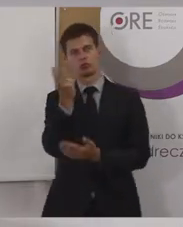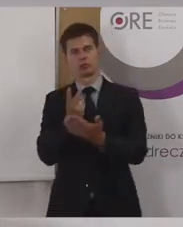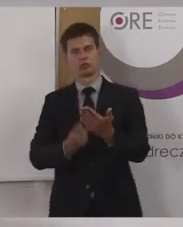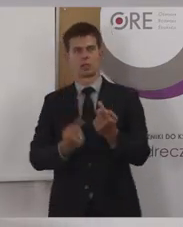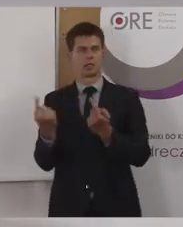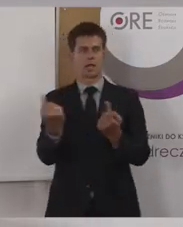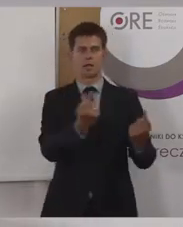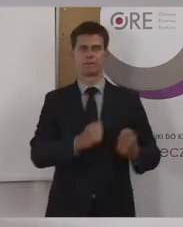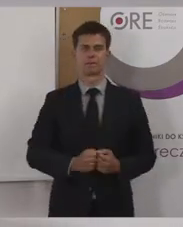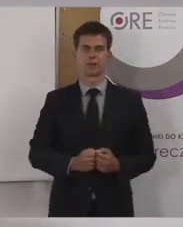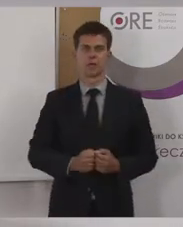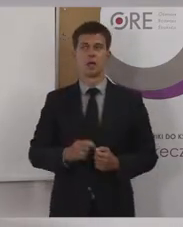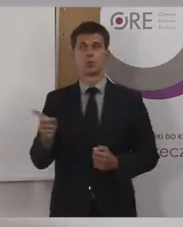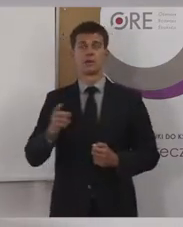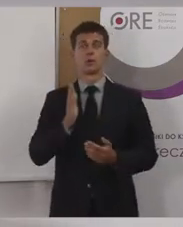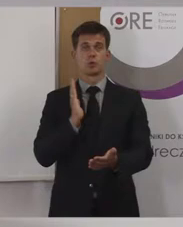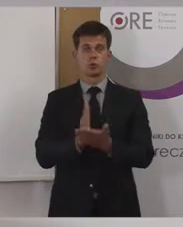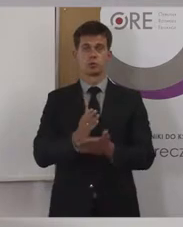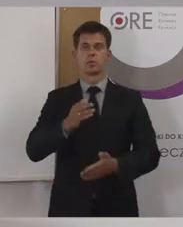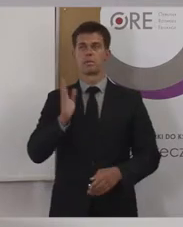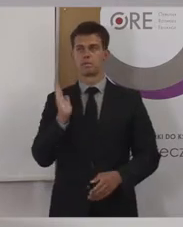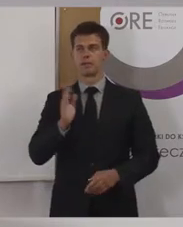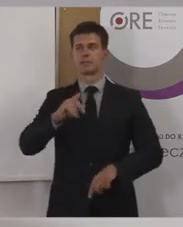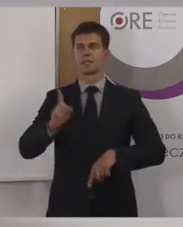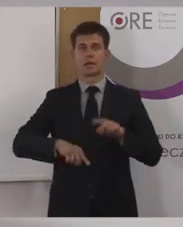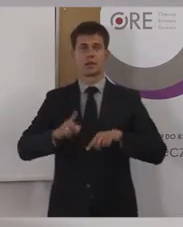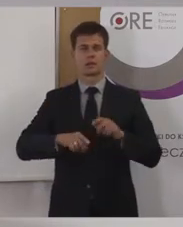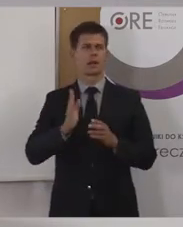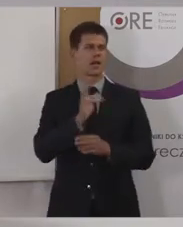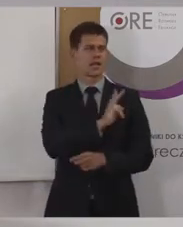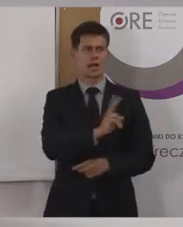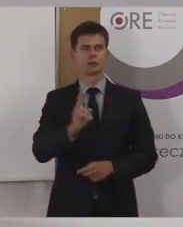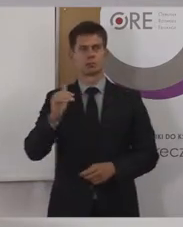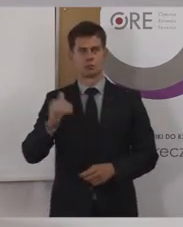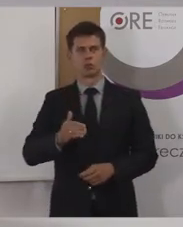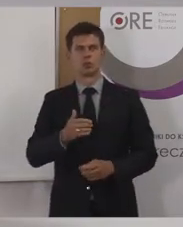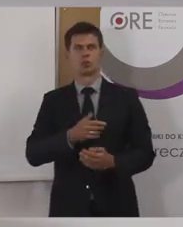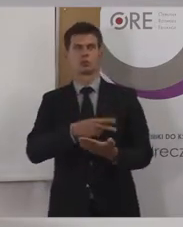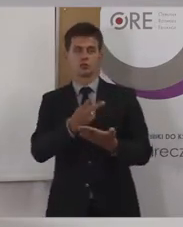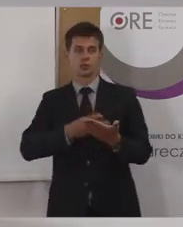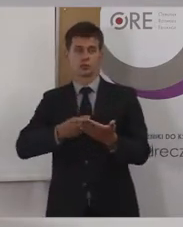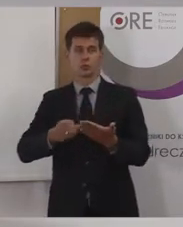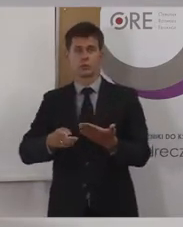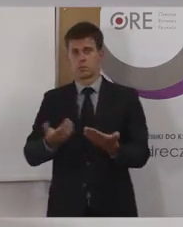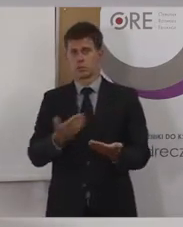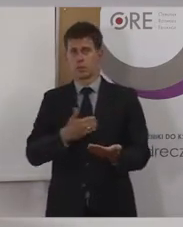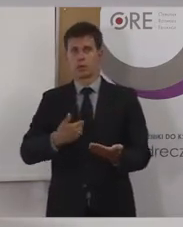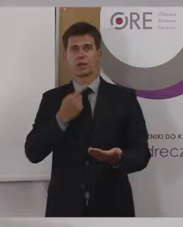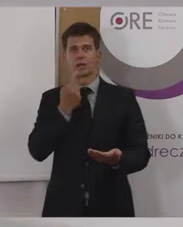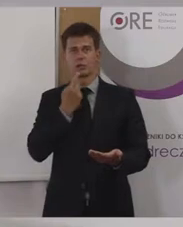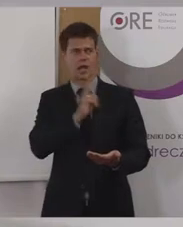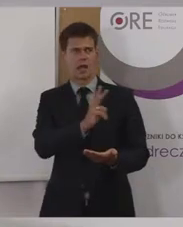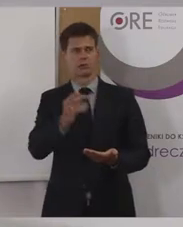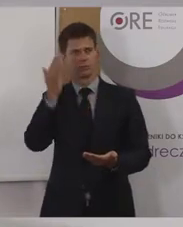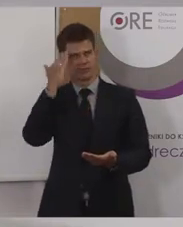I w tym momencie ten standard będzie szerzej, można powiedzieć, nawet też sam w sobie dostępny, tak, bo dostępny również